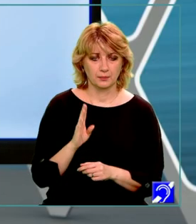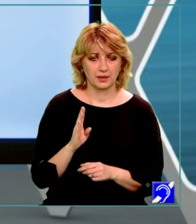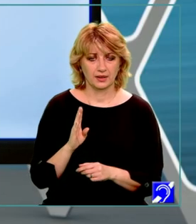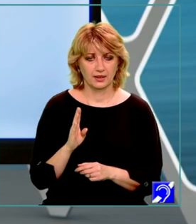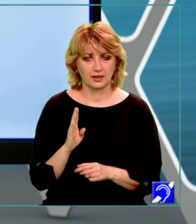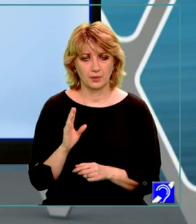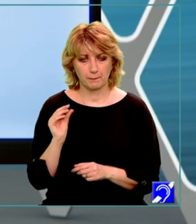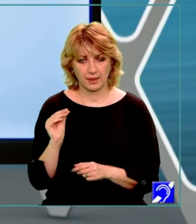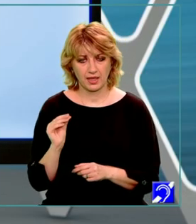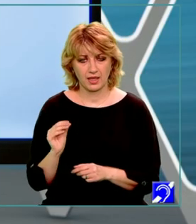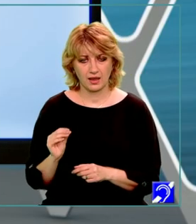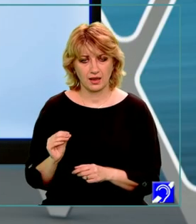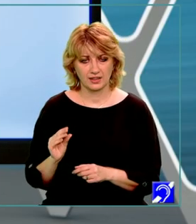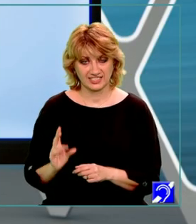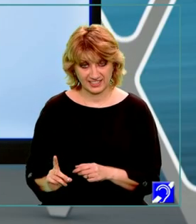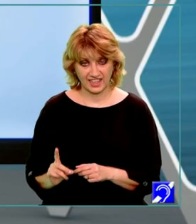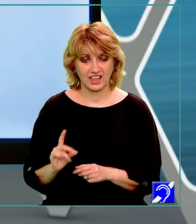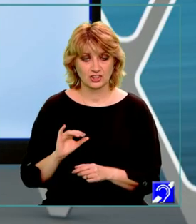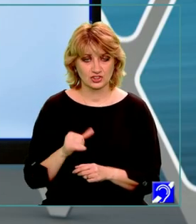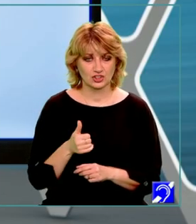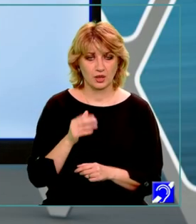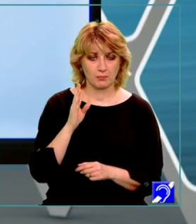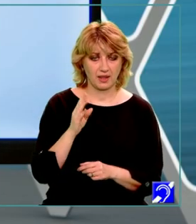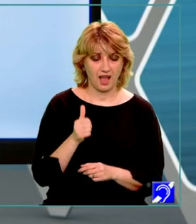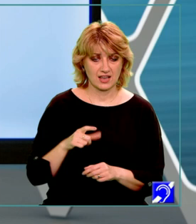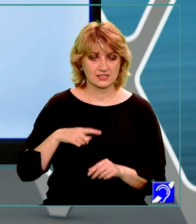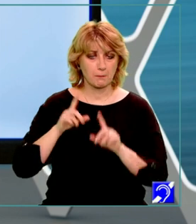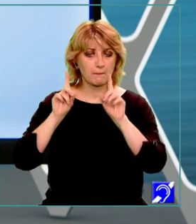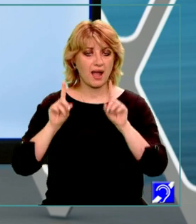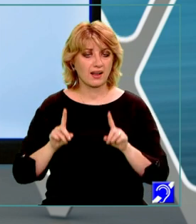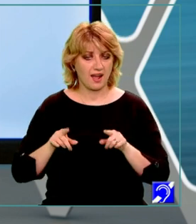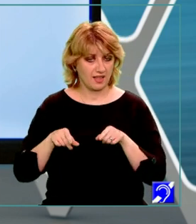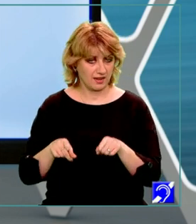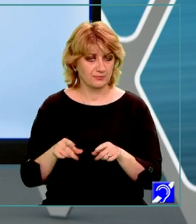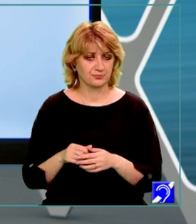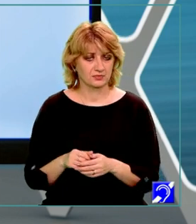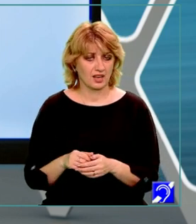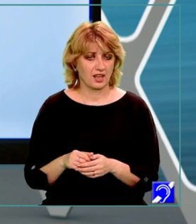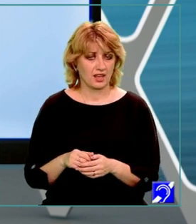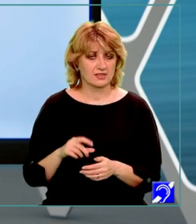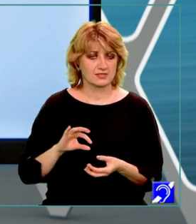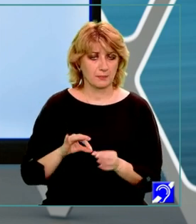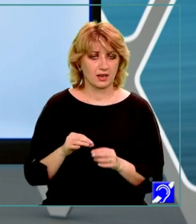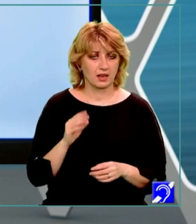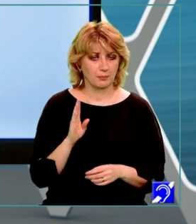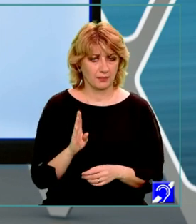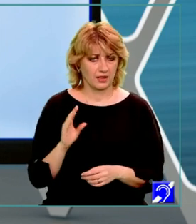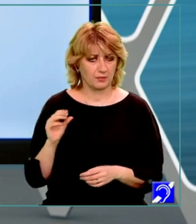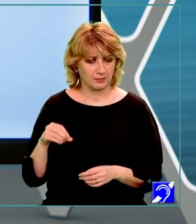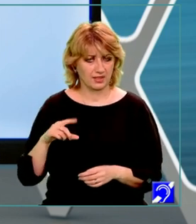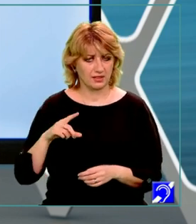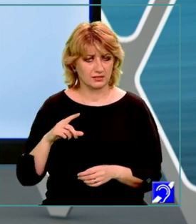P, D și B, A sunt paralele și atunci înseamnă că P, D este linie